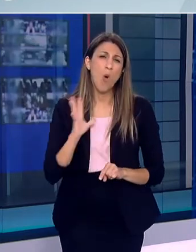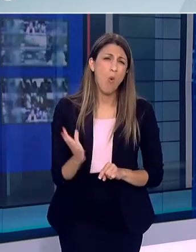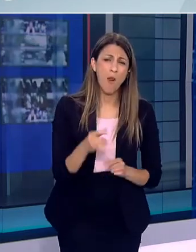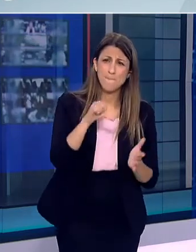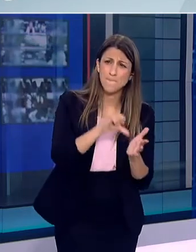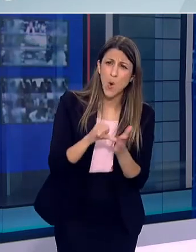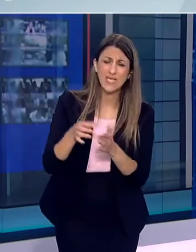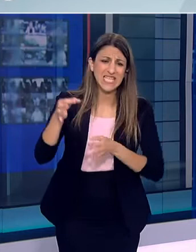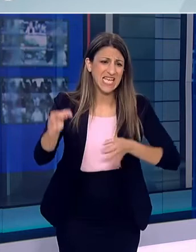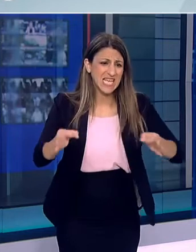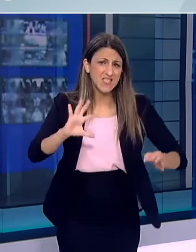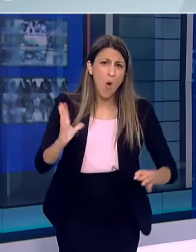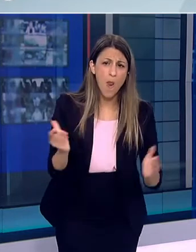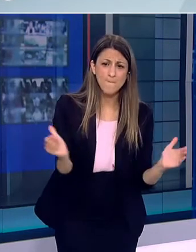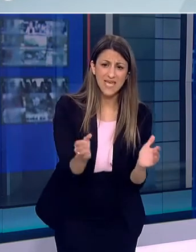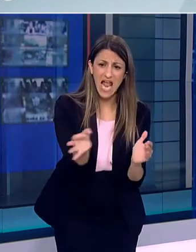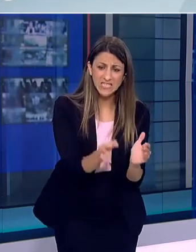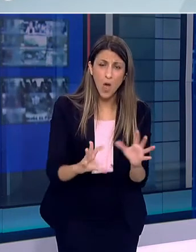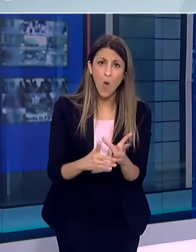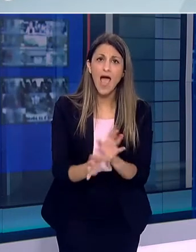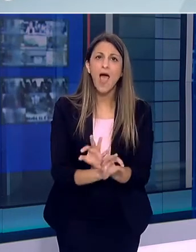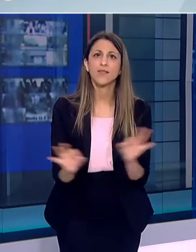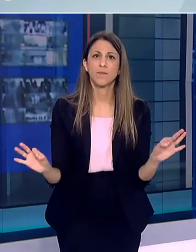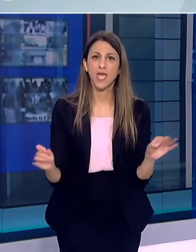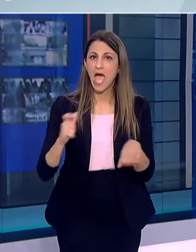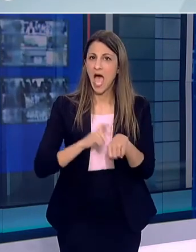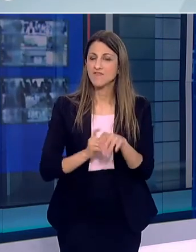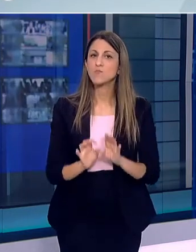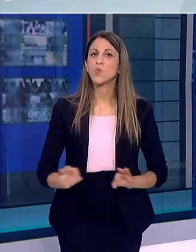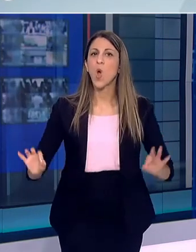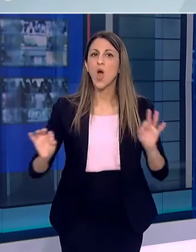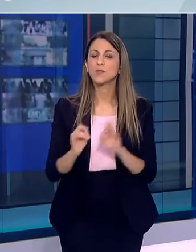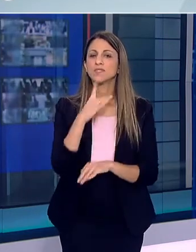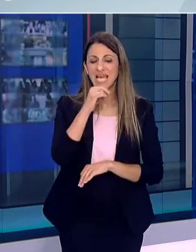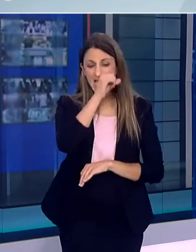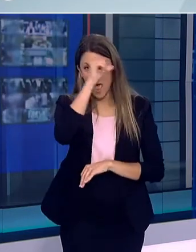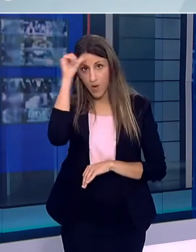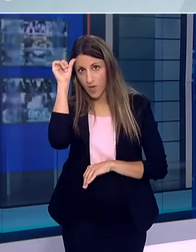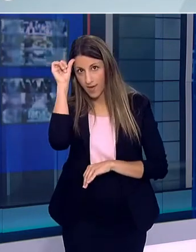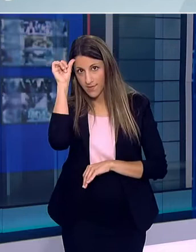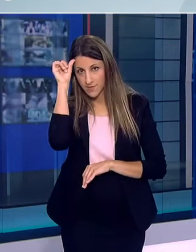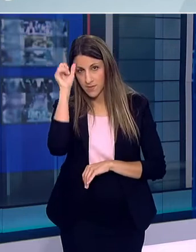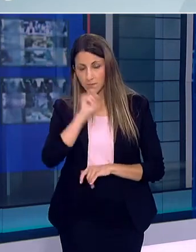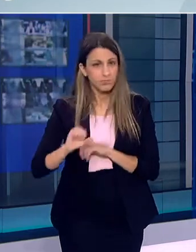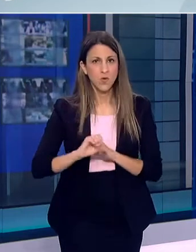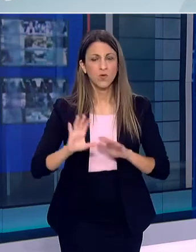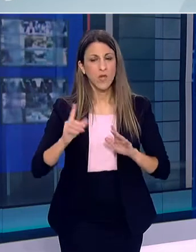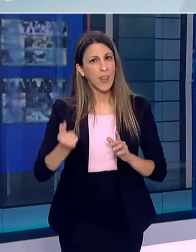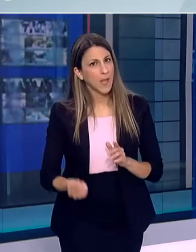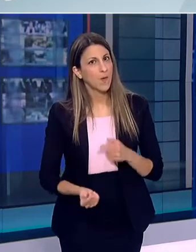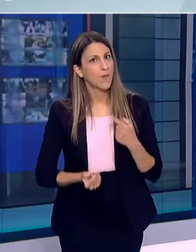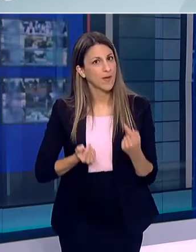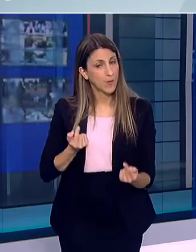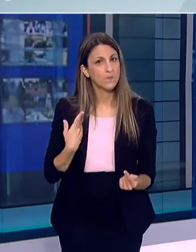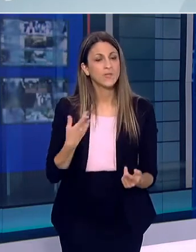σύνολο του ελληνικού πληθυσμού Και προετοιμαζόμαστε τώρα και για την καλοκαιρινή περίοδο Και μάλιστα δεν είναι μόνο τα νησιά μας Είναι εκεί η